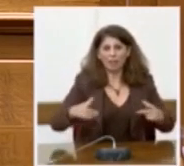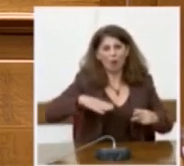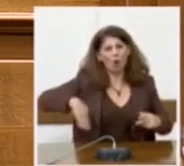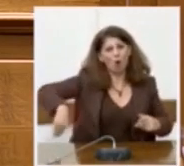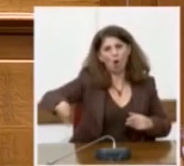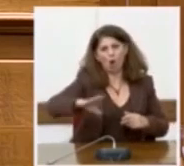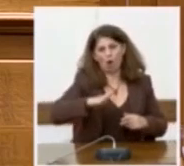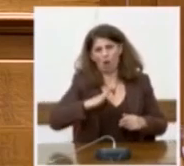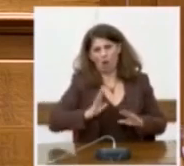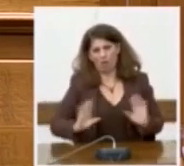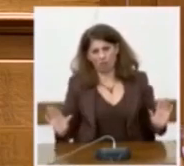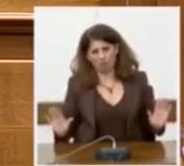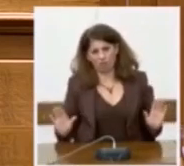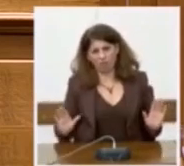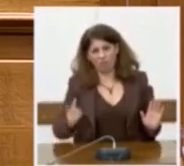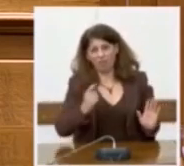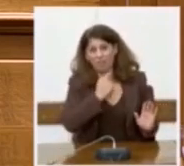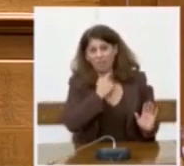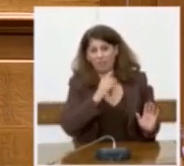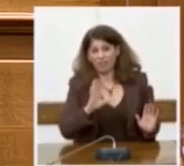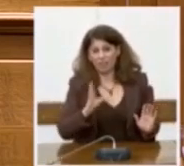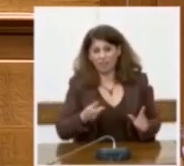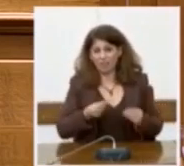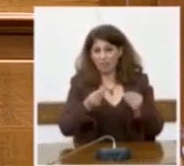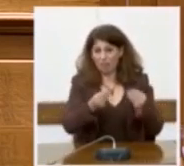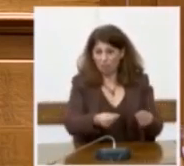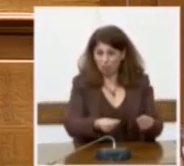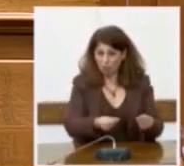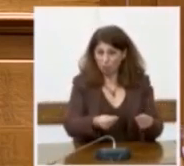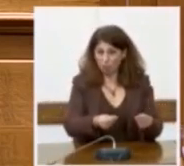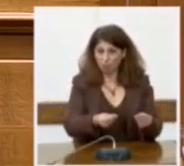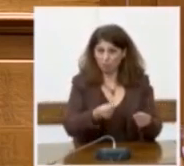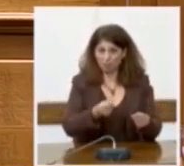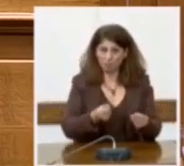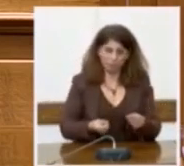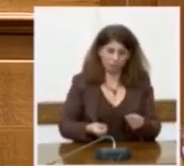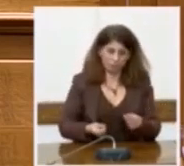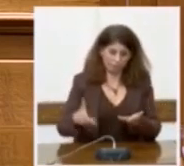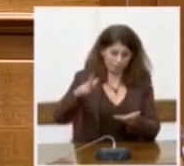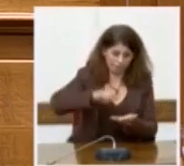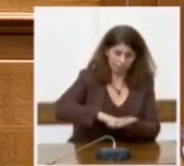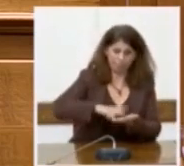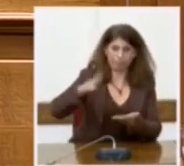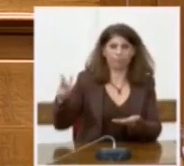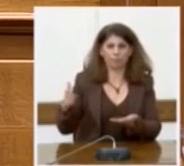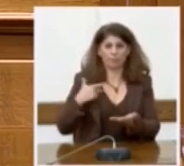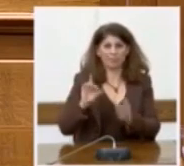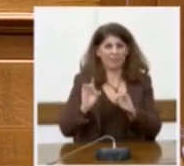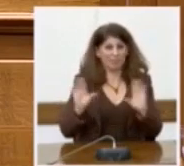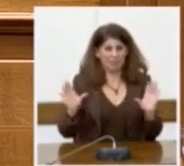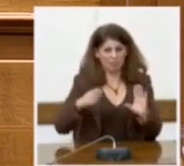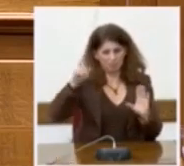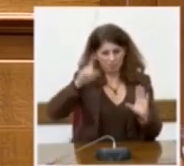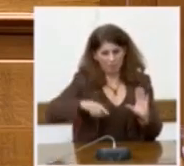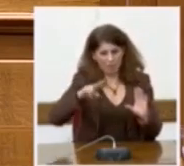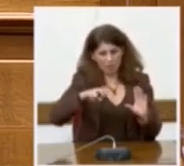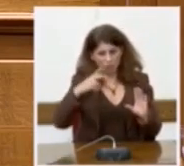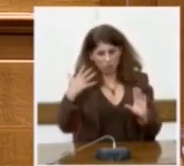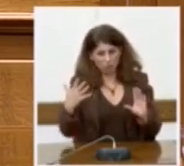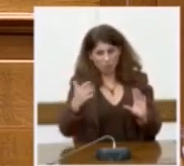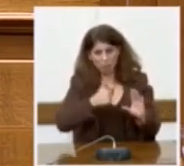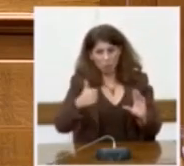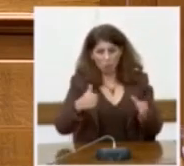Και δεν χρειάζεται να δώσουμε διαπιστευτήρια σε κανέναν Το ΜΕΡΑ25 είναι το μοναδικό κόμμα